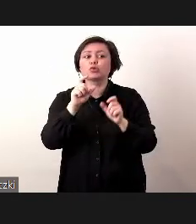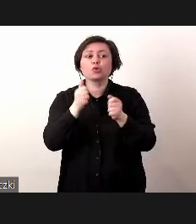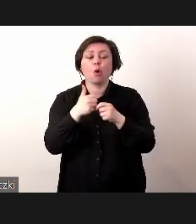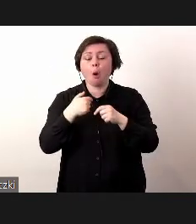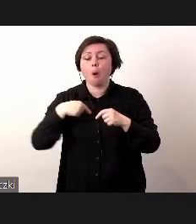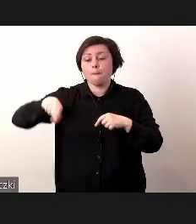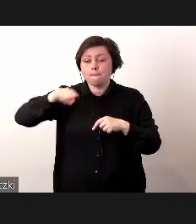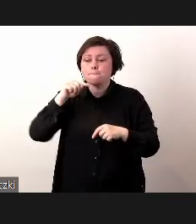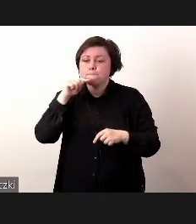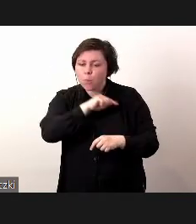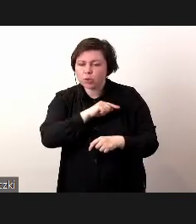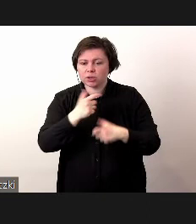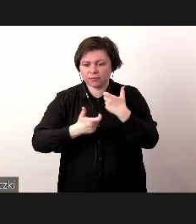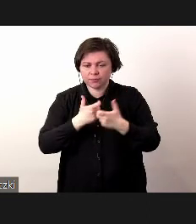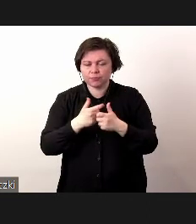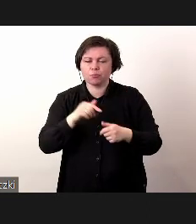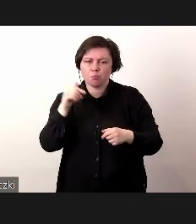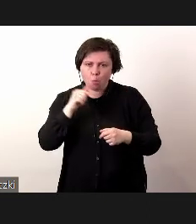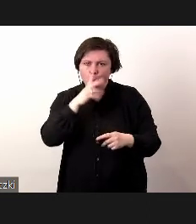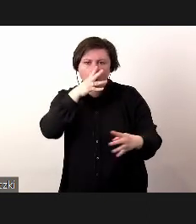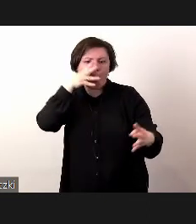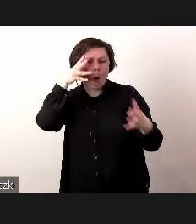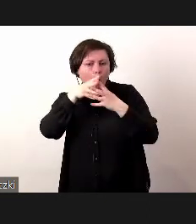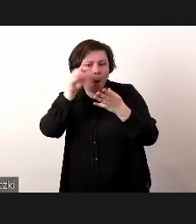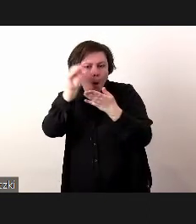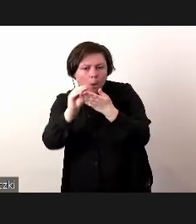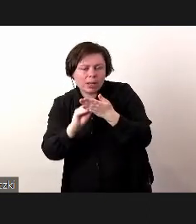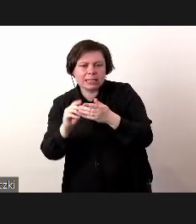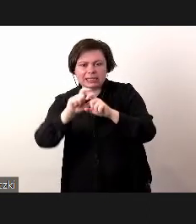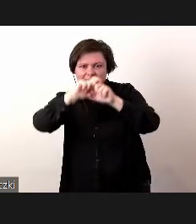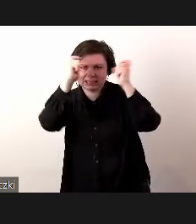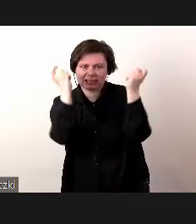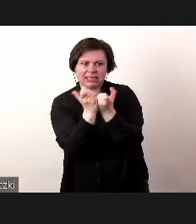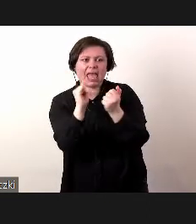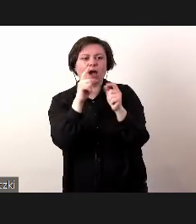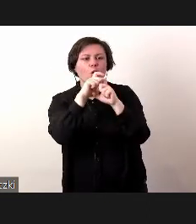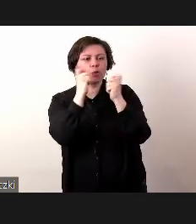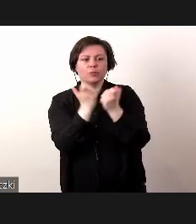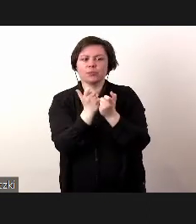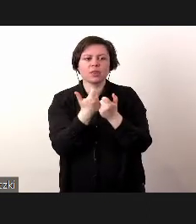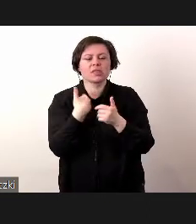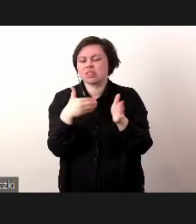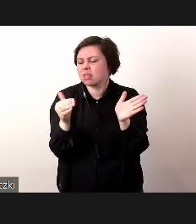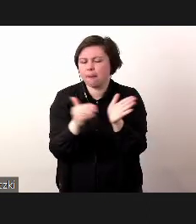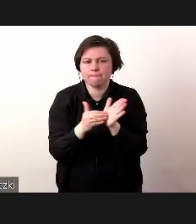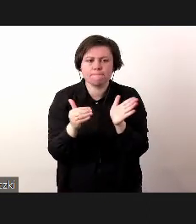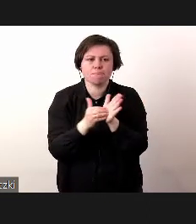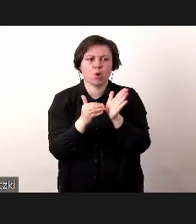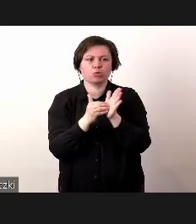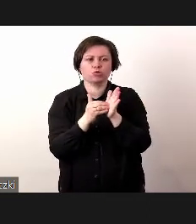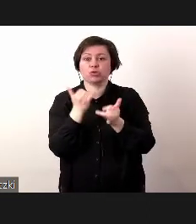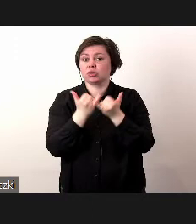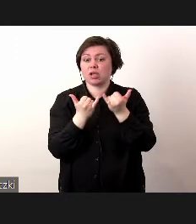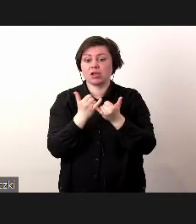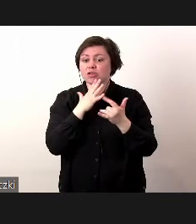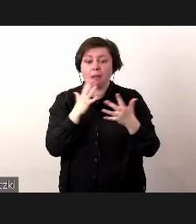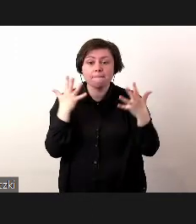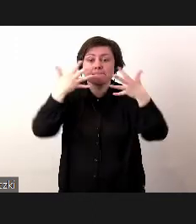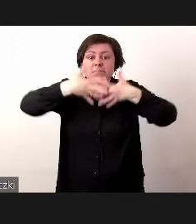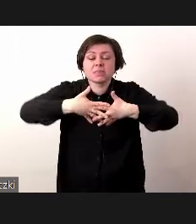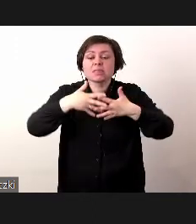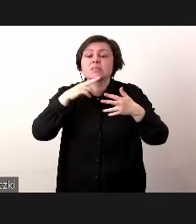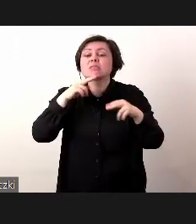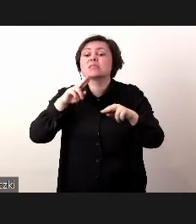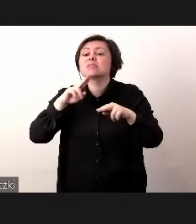jesteśmy w stanie robić, jesteśmy w stanie z tego raportować jako z całości. Czyli nie potrzebujemy, jeżeli nie mamy pointegrowanych